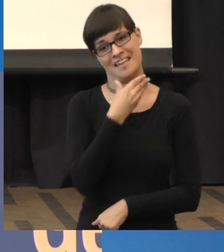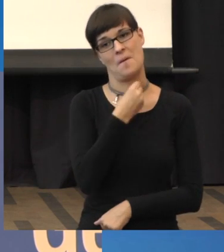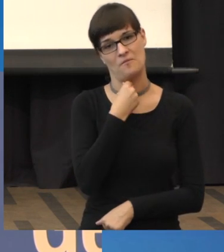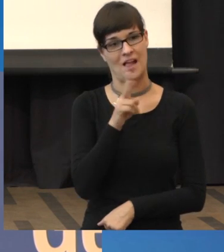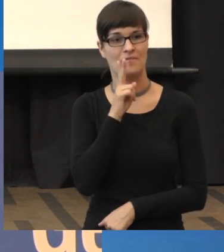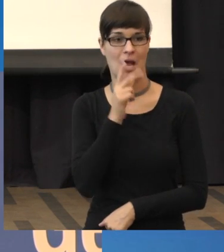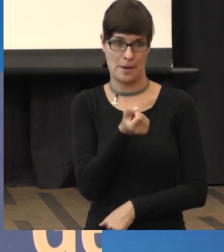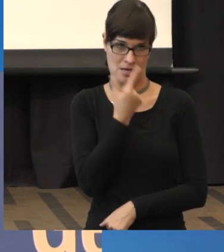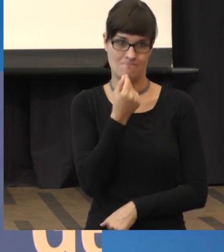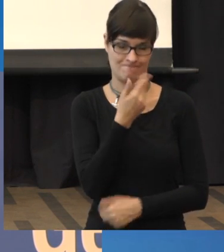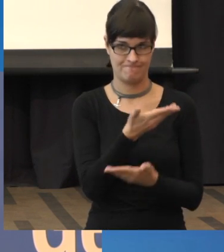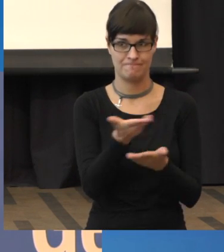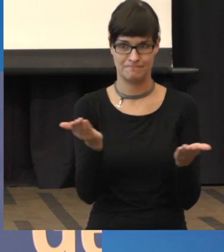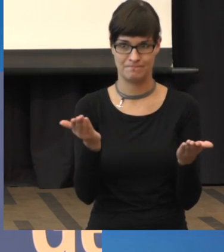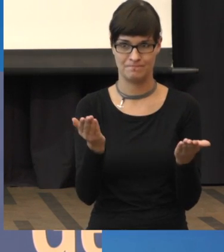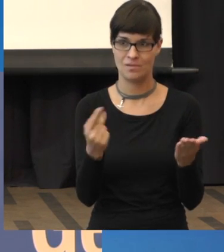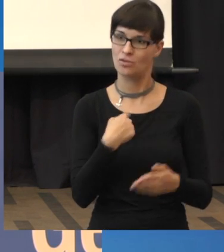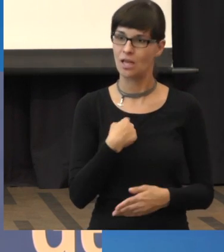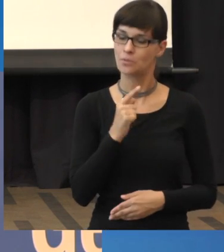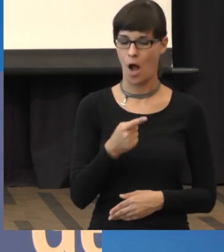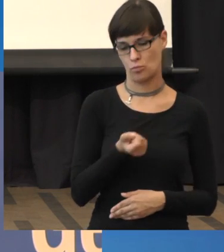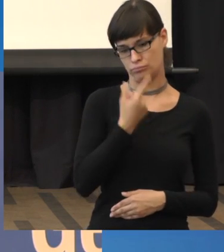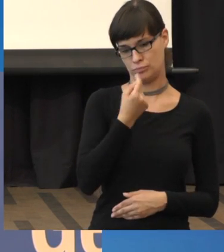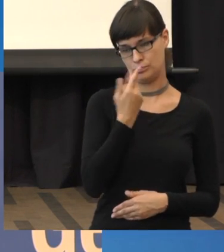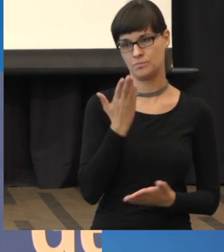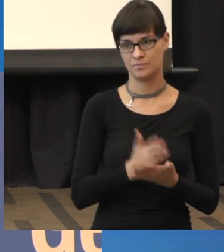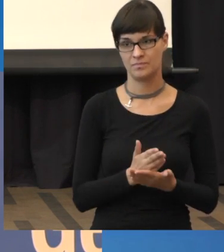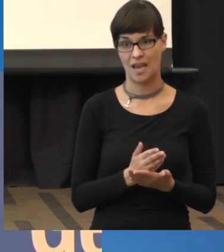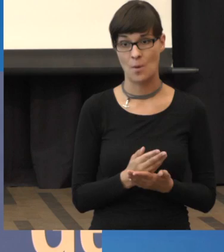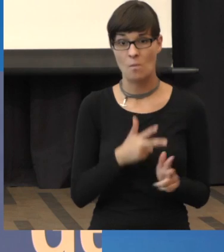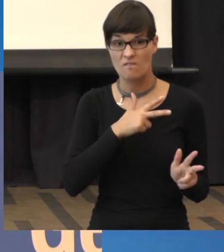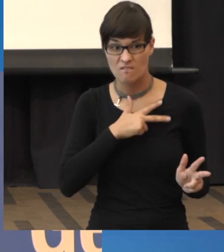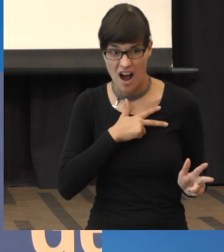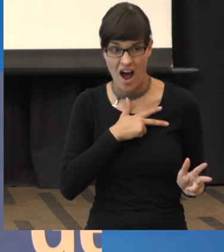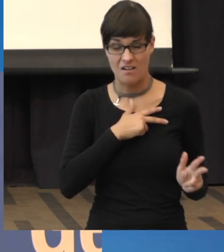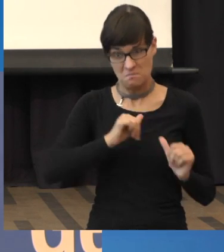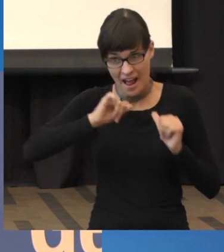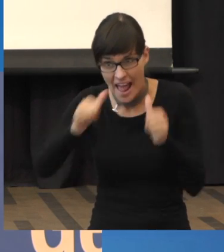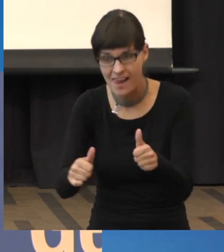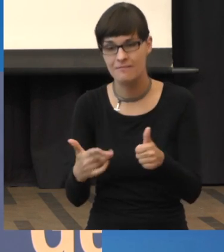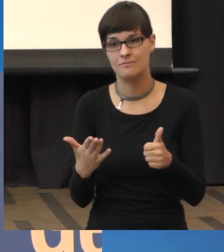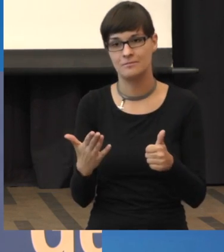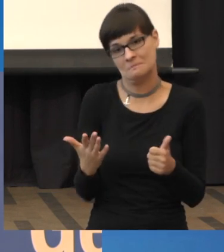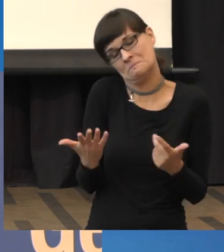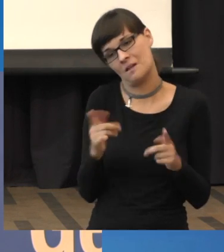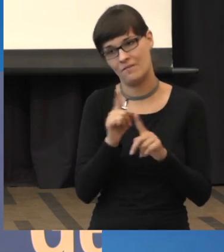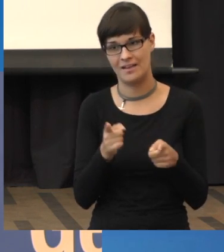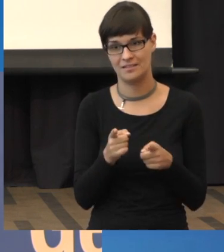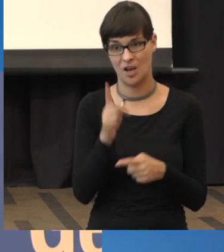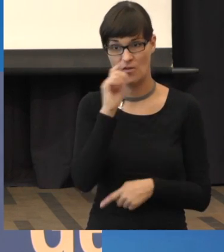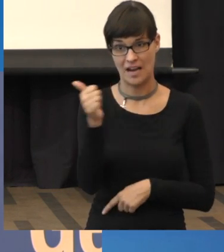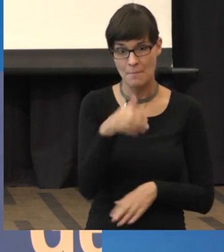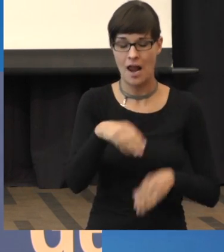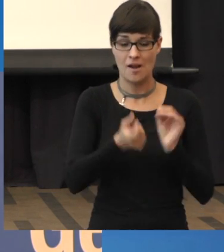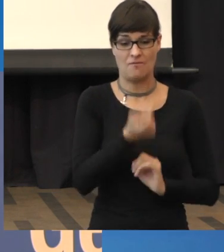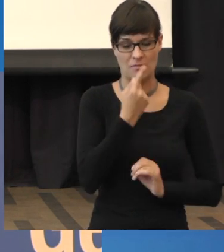auch nehmen. Obwohl die Wahrscheinlichkeit, man weiß nicht, ob es hilft. Einmal nehmen heißt dann immer nehmen. Und müssen sie auch bezahlen, sind aber nicht so